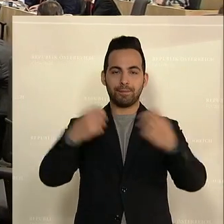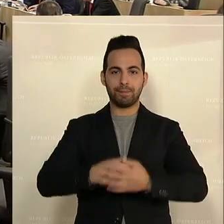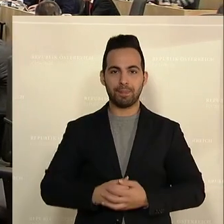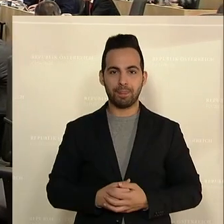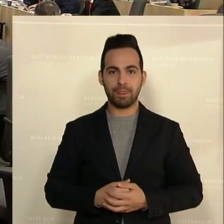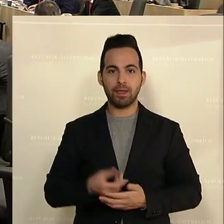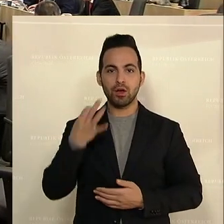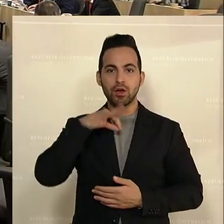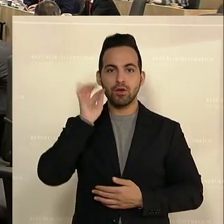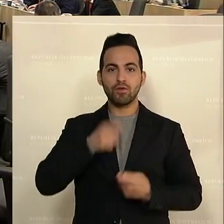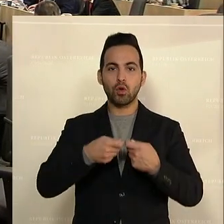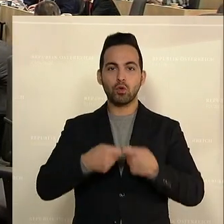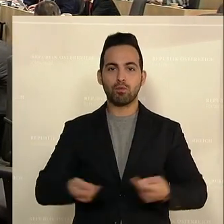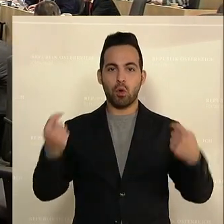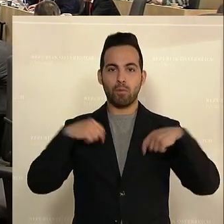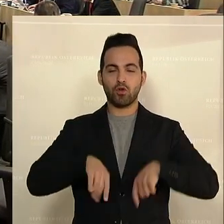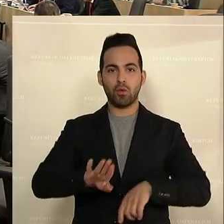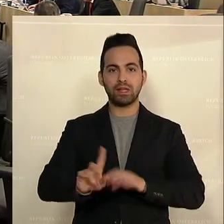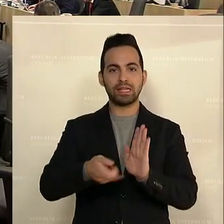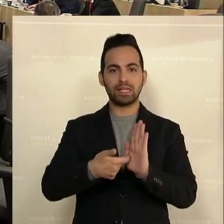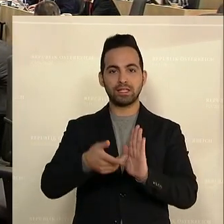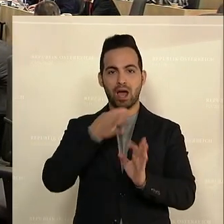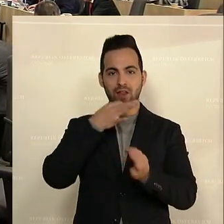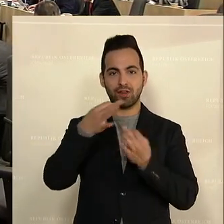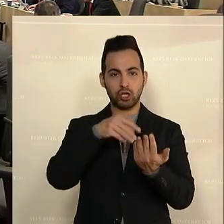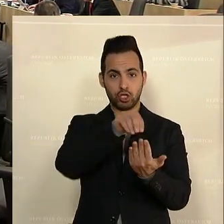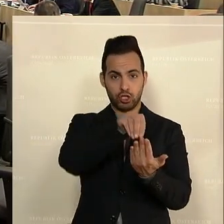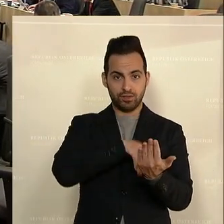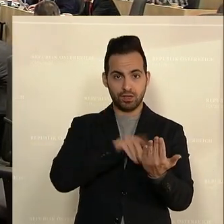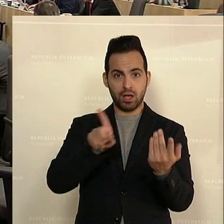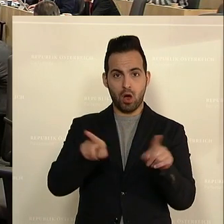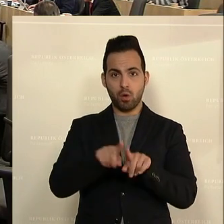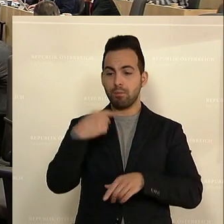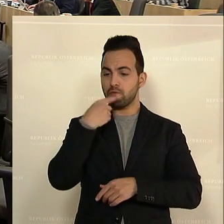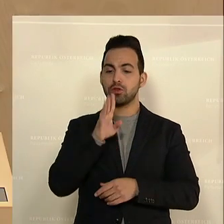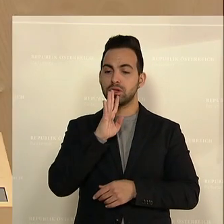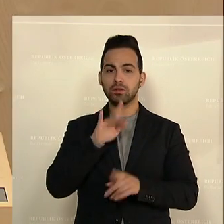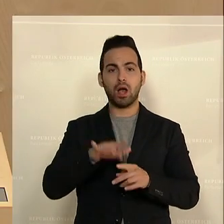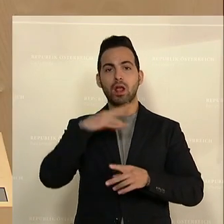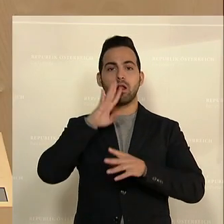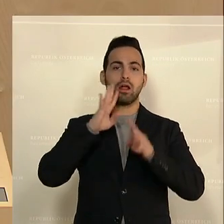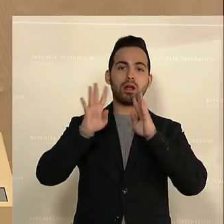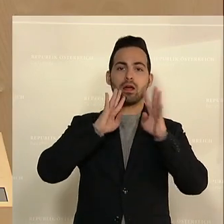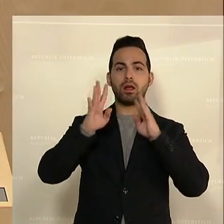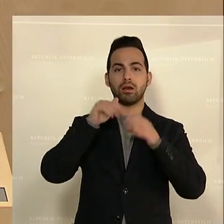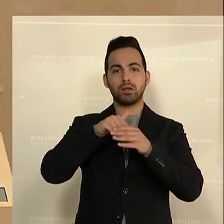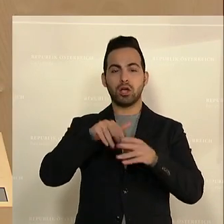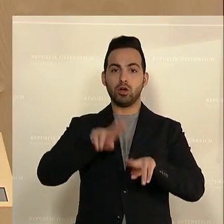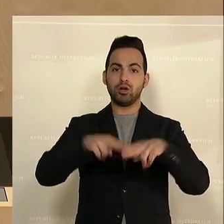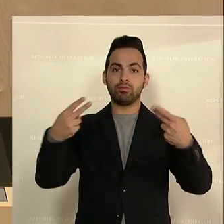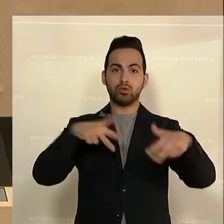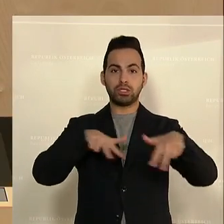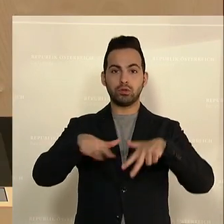Am Wort ist jetzt Meredy Soski von den Grünen. Sowohl hier im schriftlichen als auch in der mündlichen Vorbringung sehr wortreich ausgeführt, dass Sie dieser